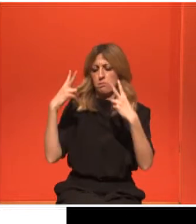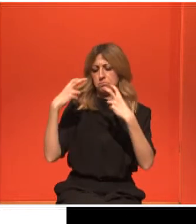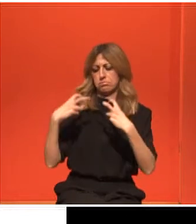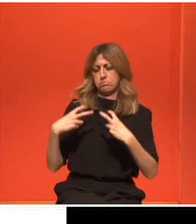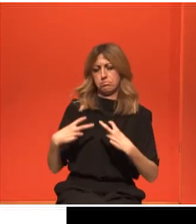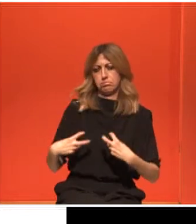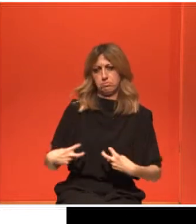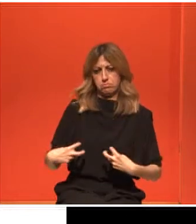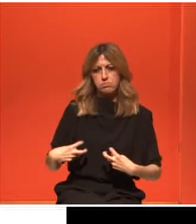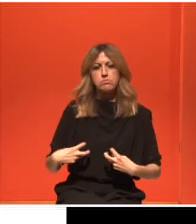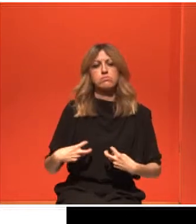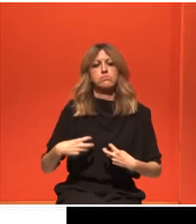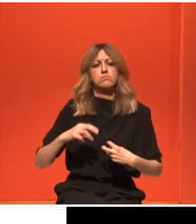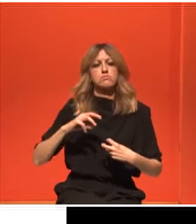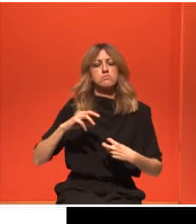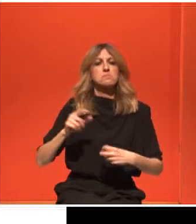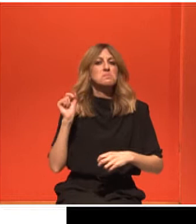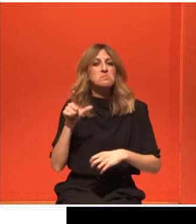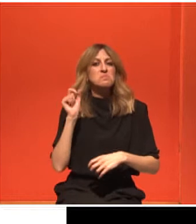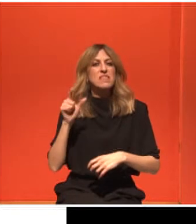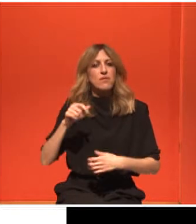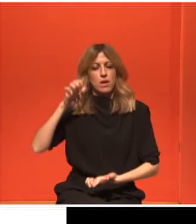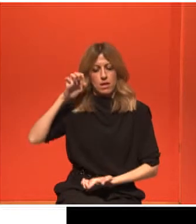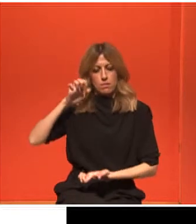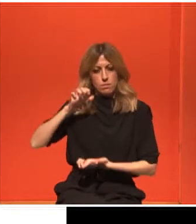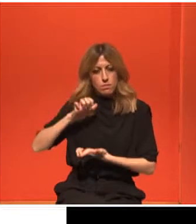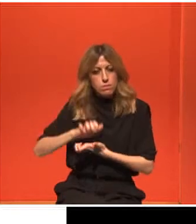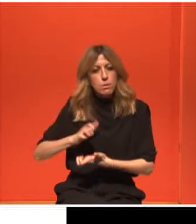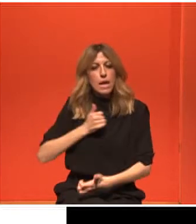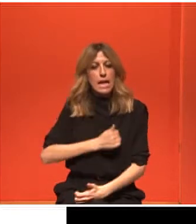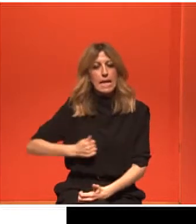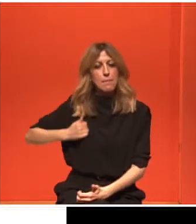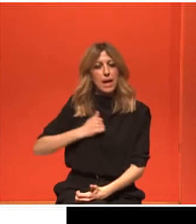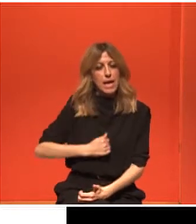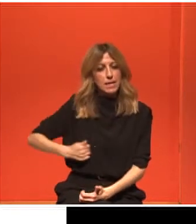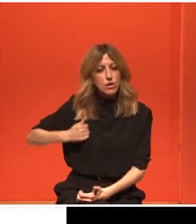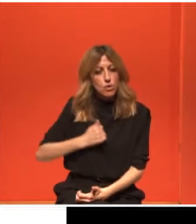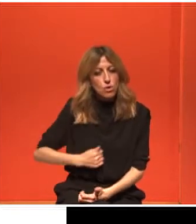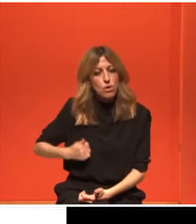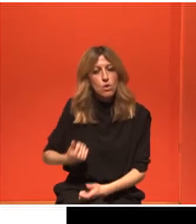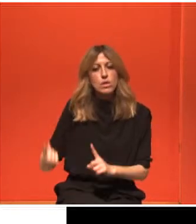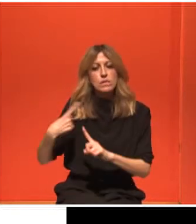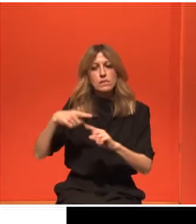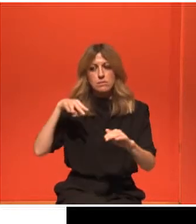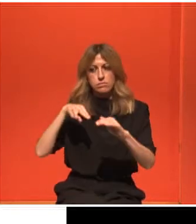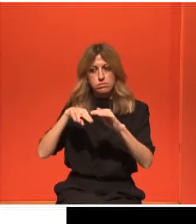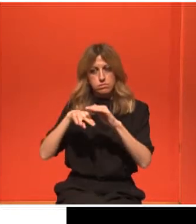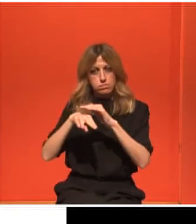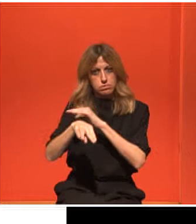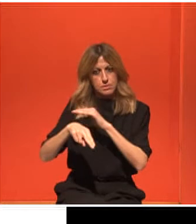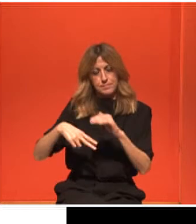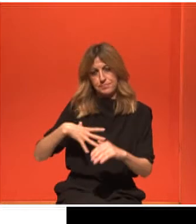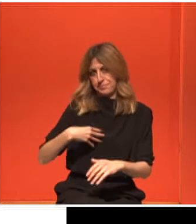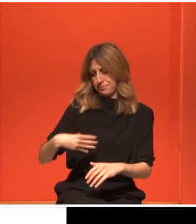μέθοδοι είναι γνωστές για το μαστό, ψηφιακή μαστογραφία, τομοσύνθεση, υπερηχογράφημα-ελαστογραφία και μαγνητική μαστογραφία. Η